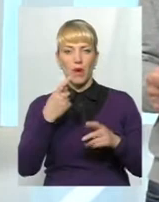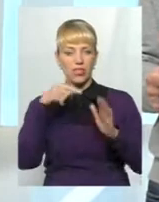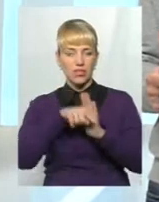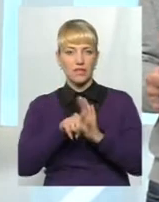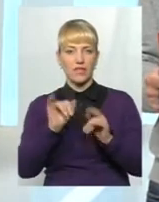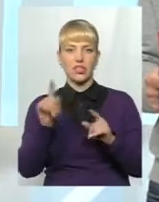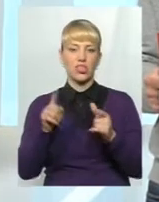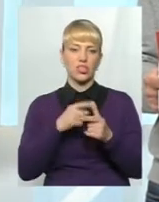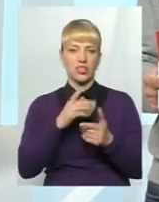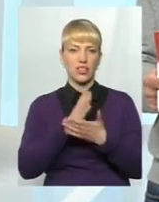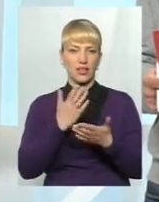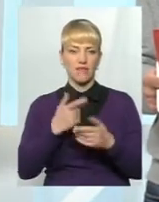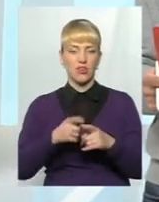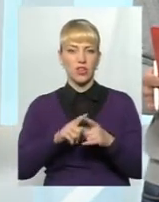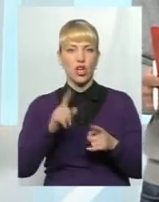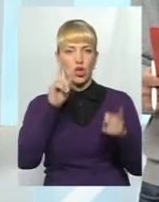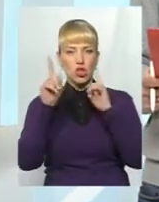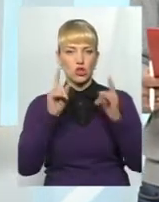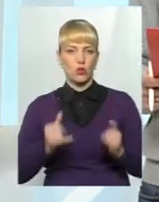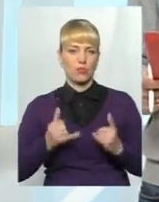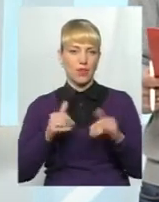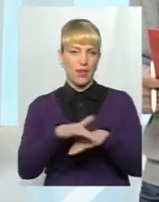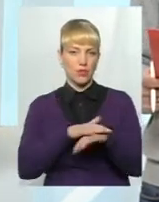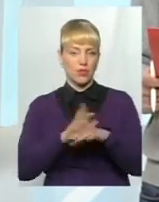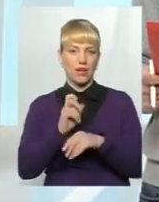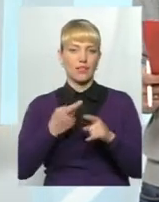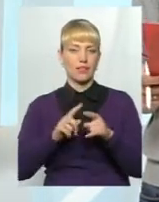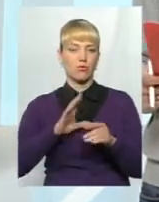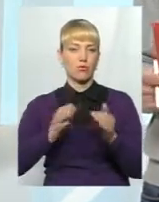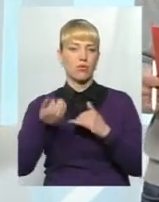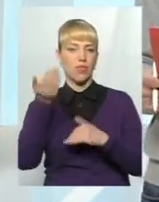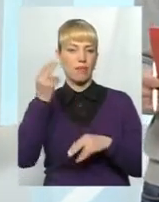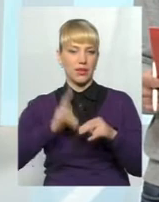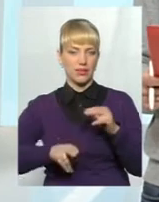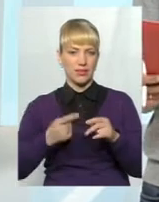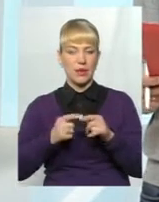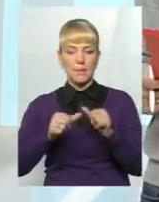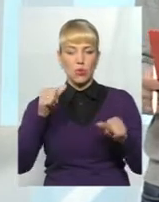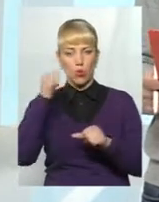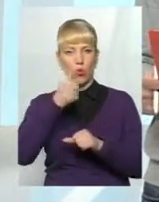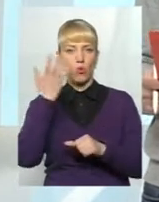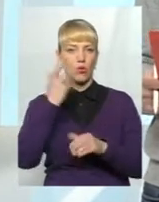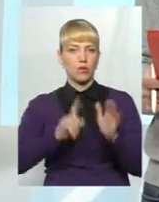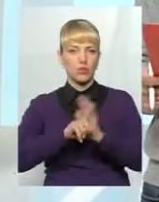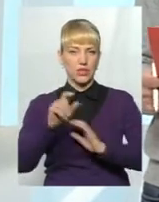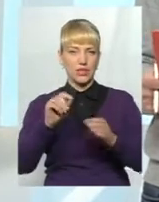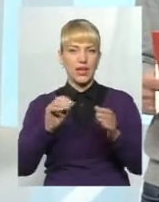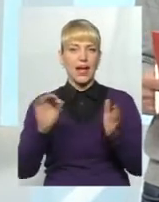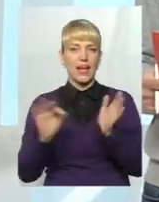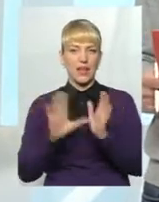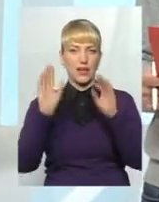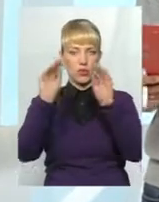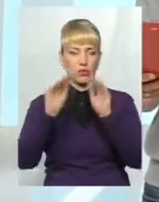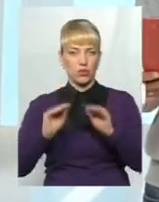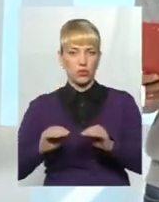чи не стали вони черговим шоком для суспільства, як це було наприкінці минулого року, коли запрацювала система декларування електронного